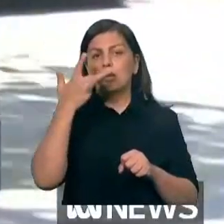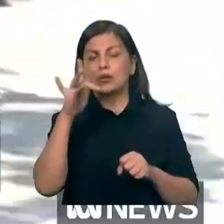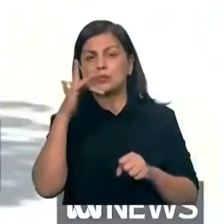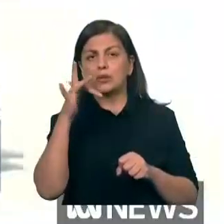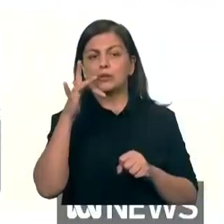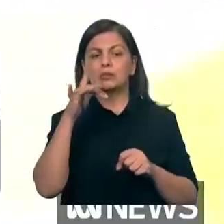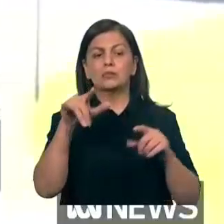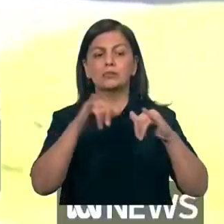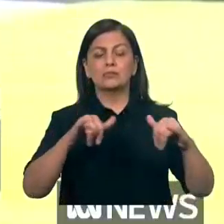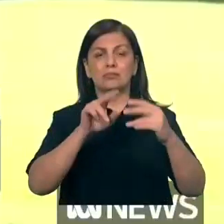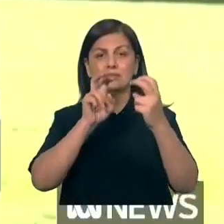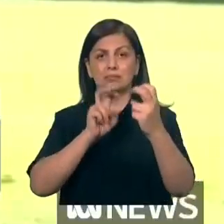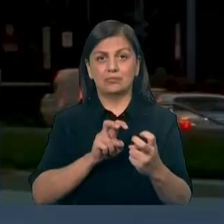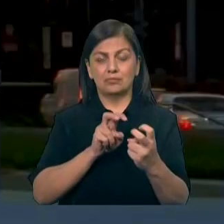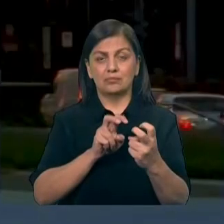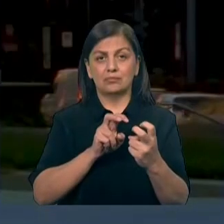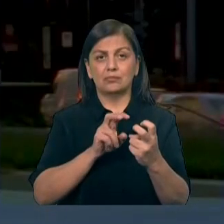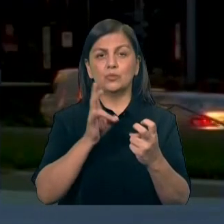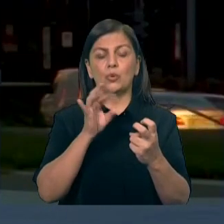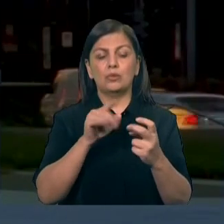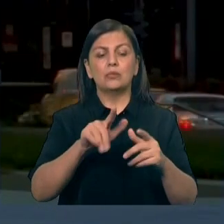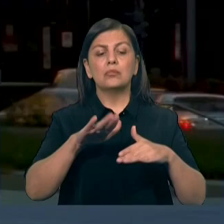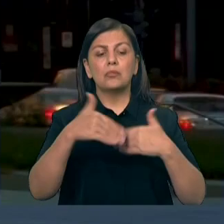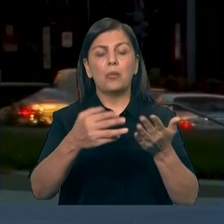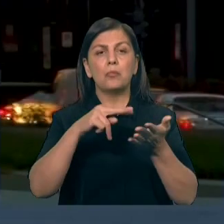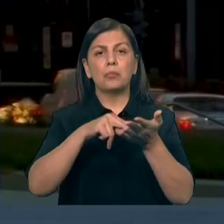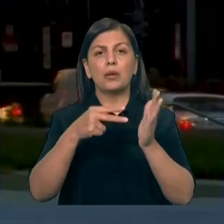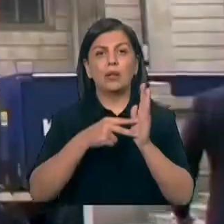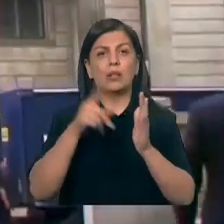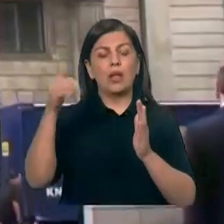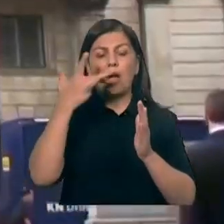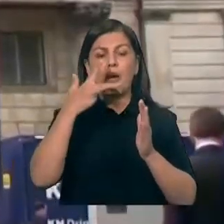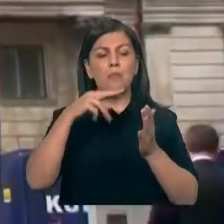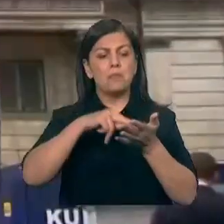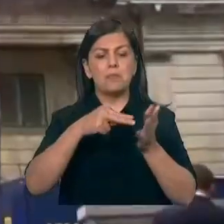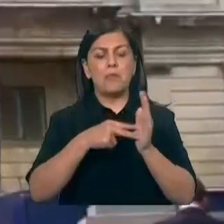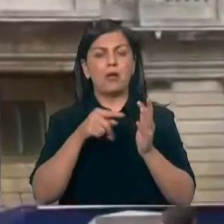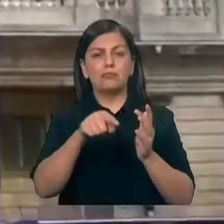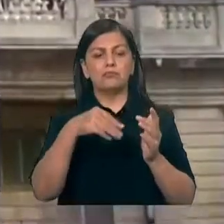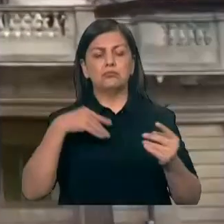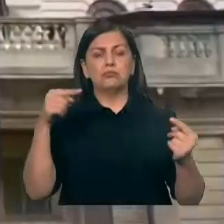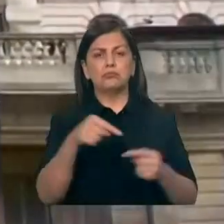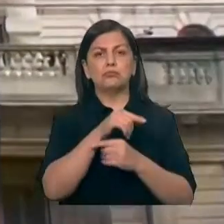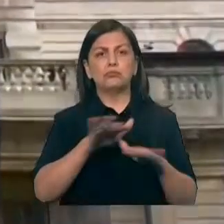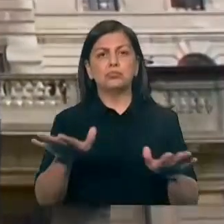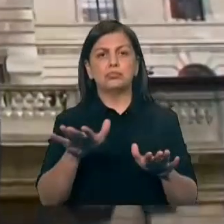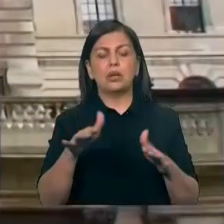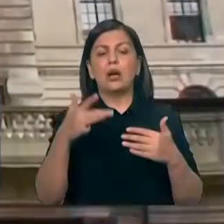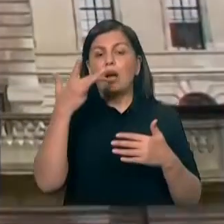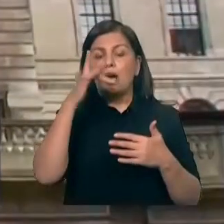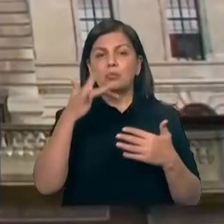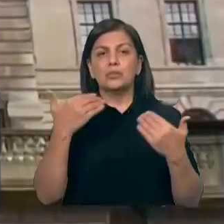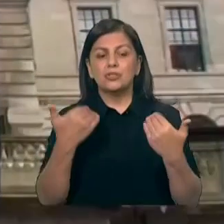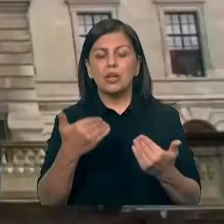-larının masaya oturmasına baxmayaraq, təklif edilən planın onun maraqlarına uyğun olmamasıdır. Vaşington indiki mərhələdə